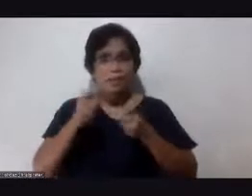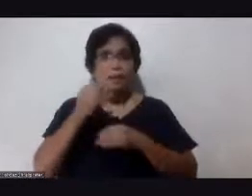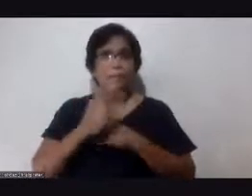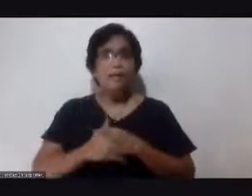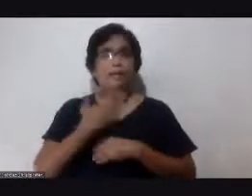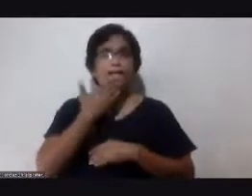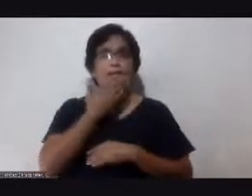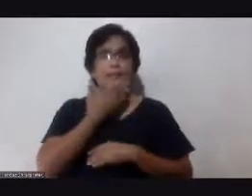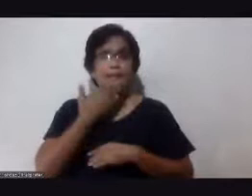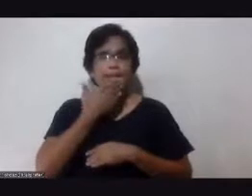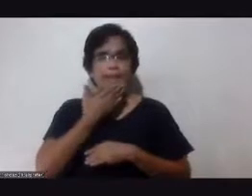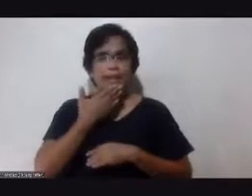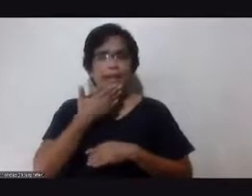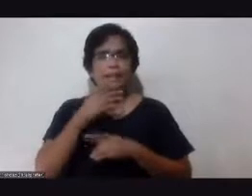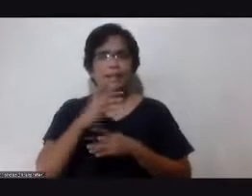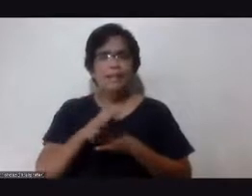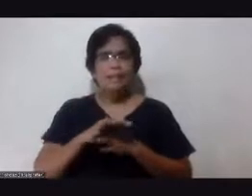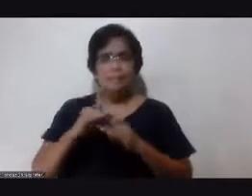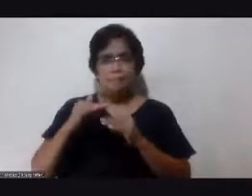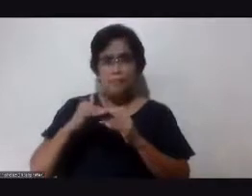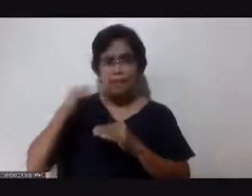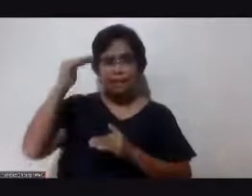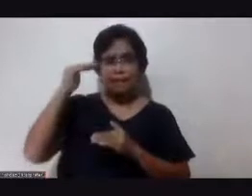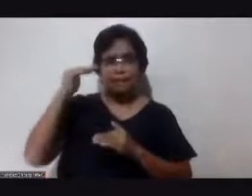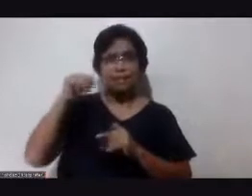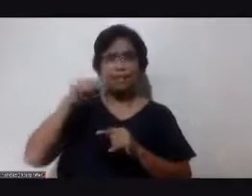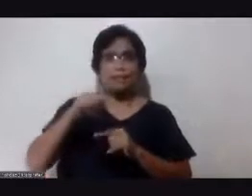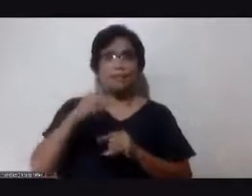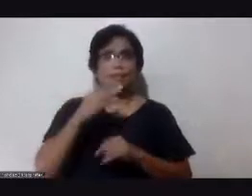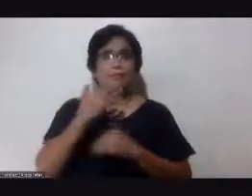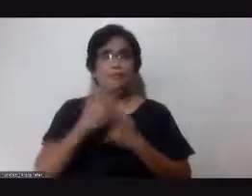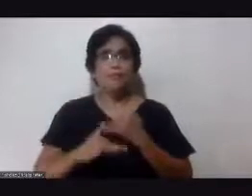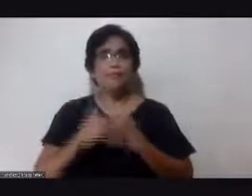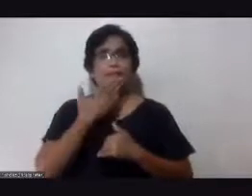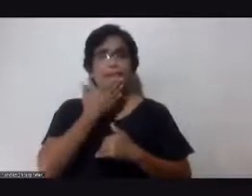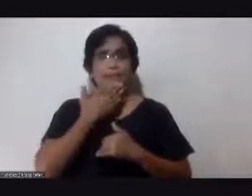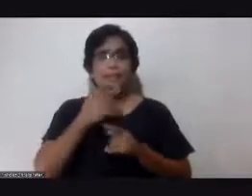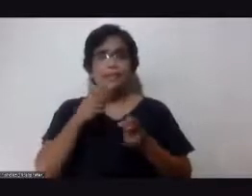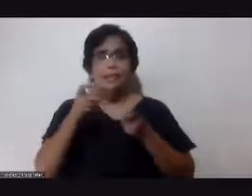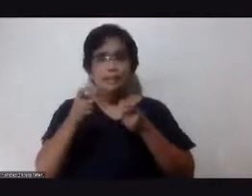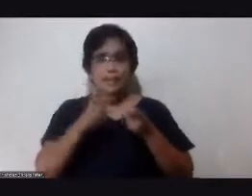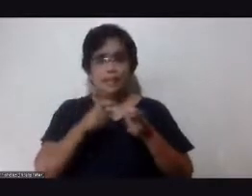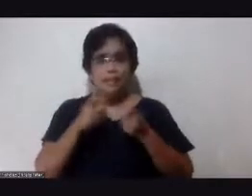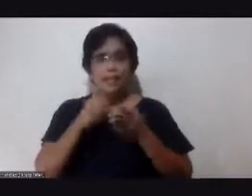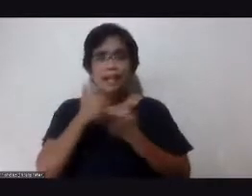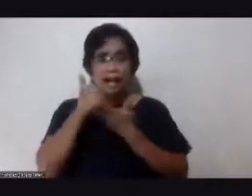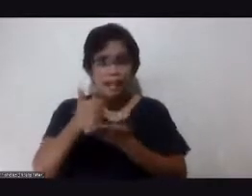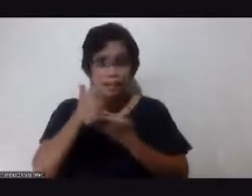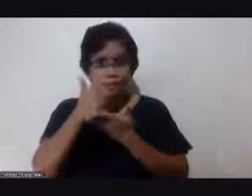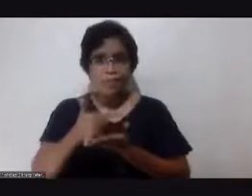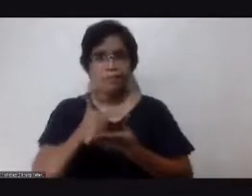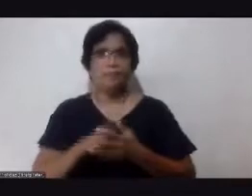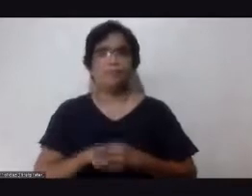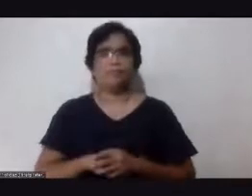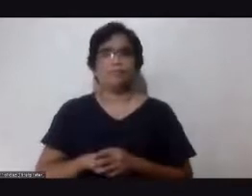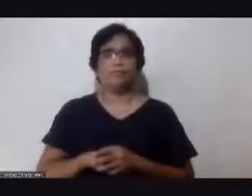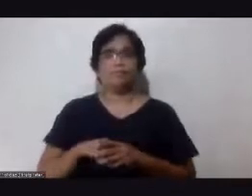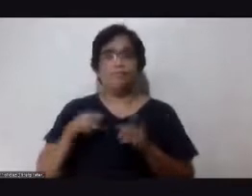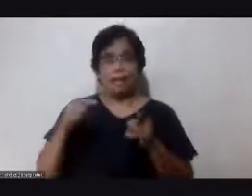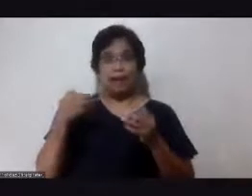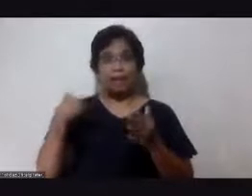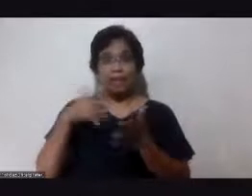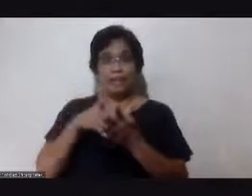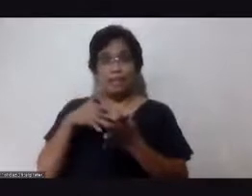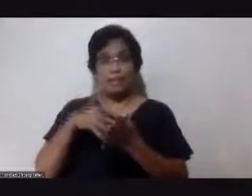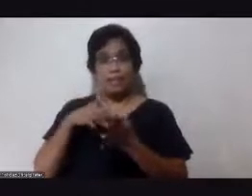sugar yung labis na pagtaas ng blood sugar nakakatulong siya paano ko alam brother Eng may study tayo